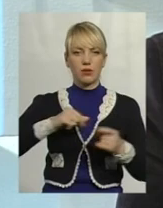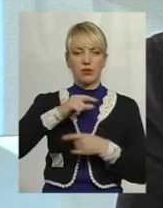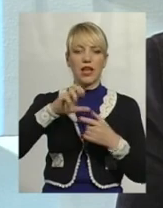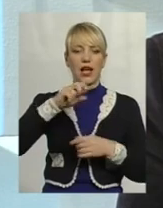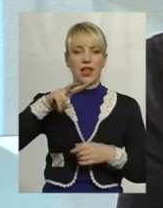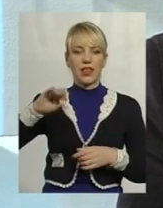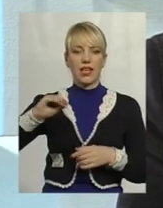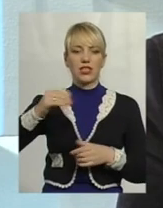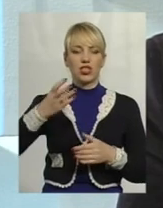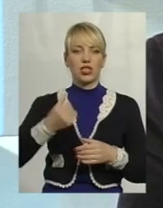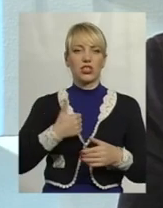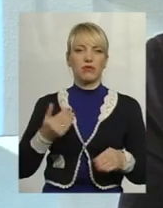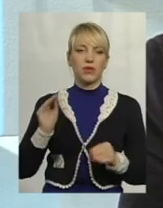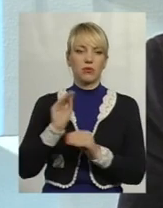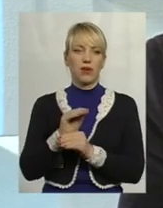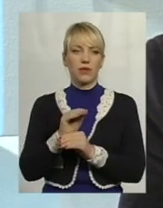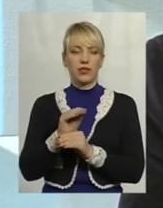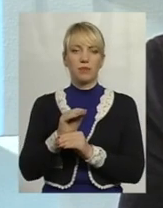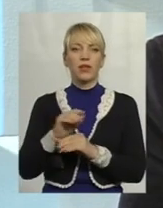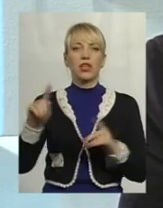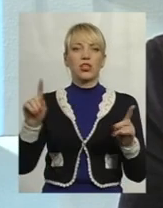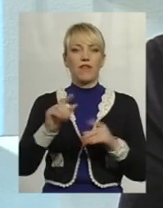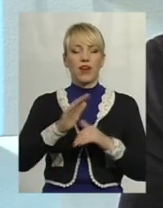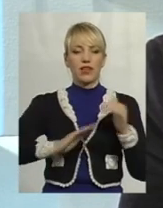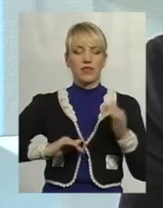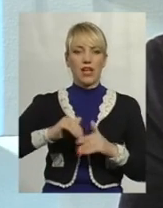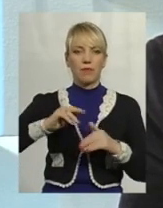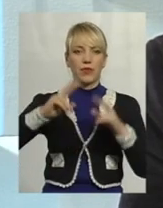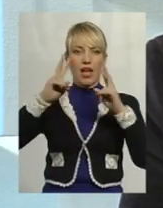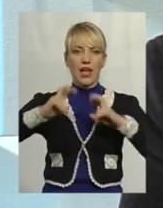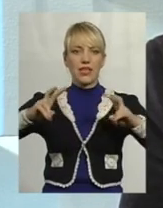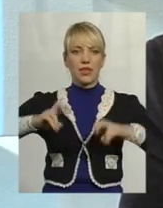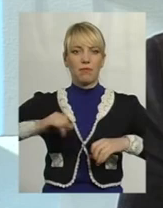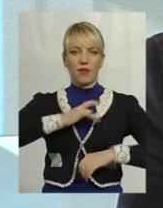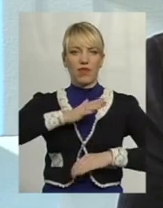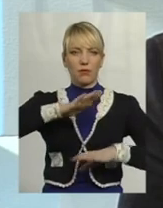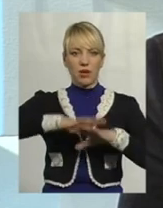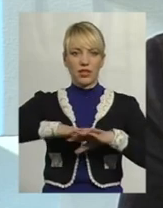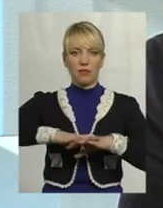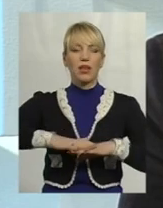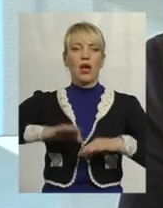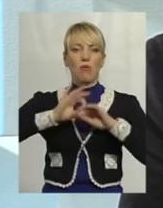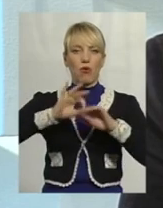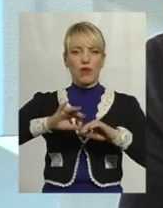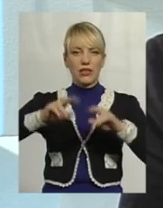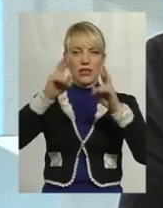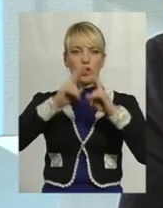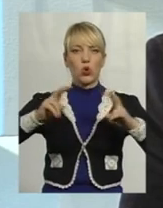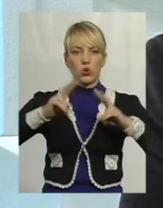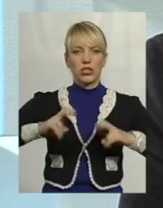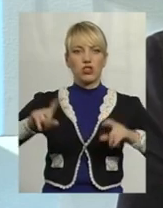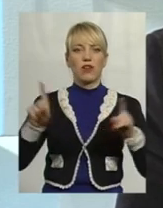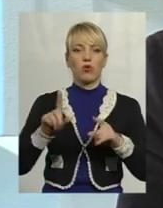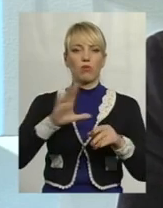додати, фахівцями, аналітиками Приватбанку проведене дослідження, в рамках якого було